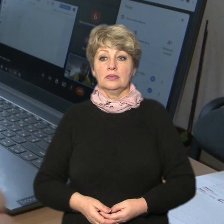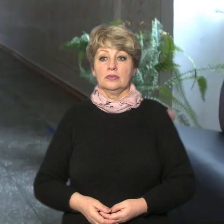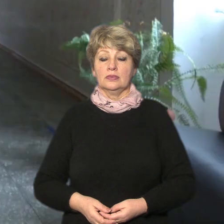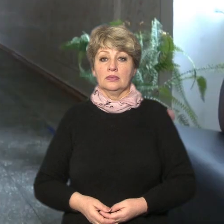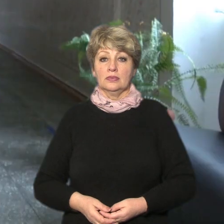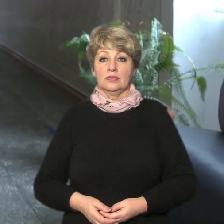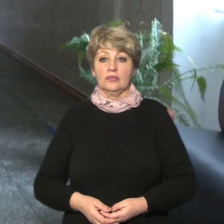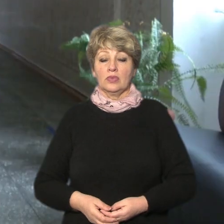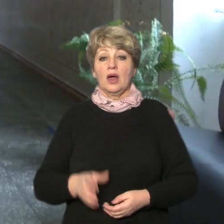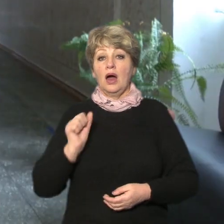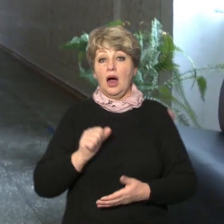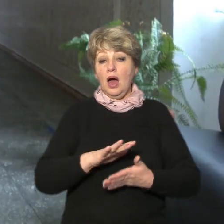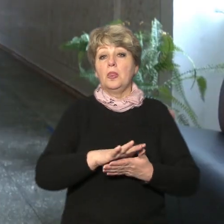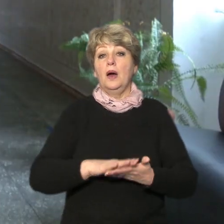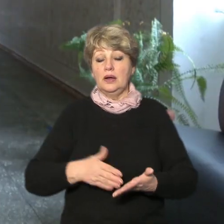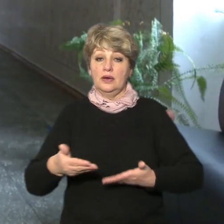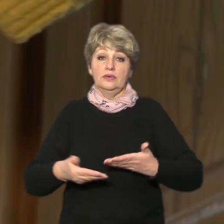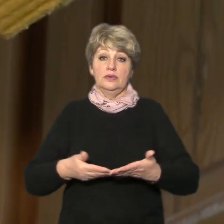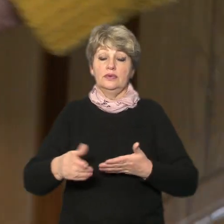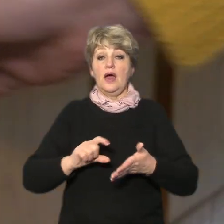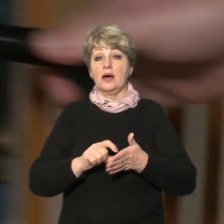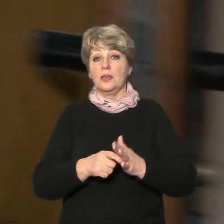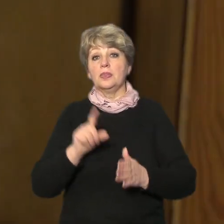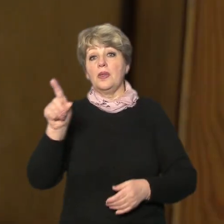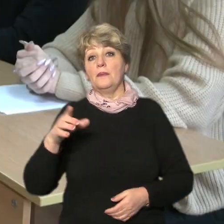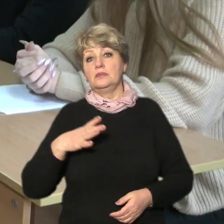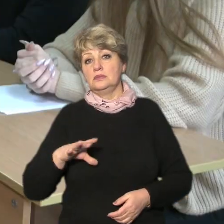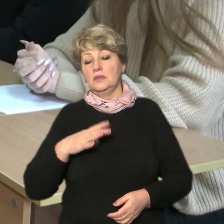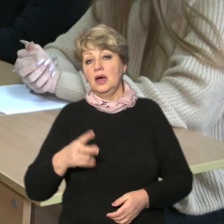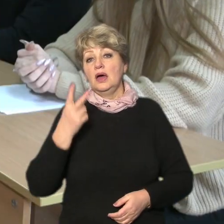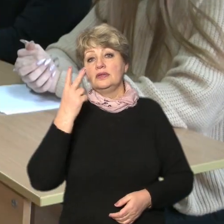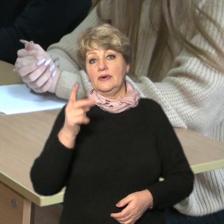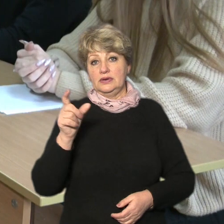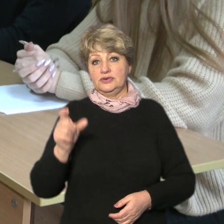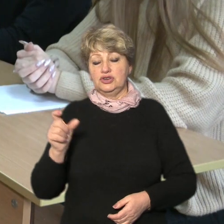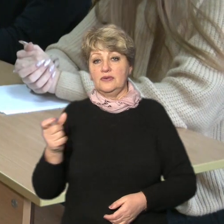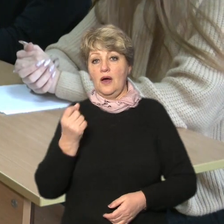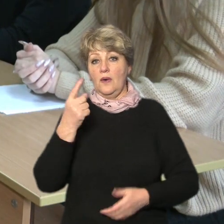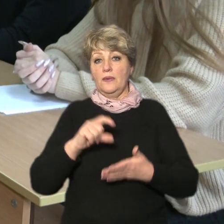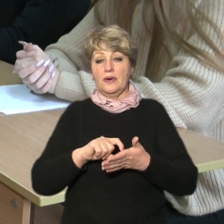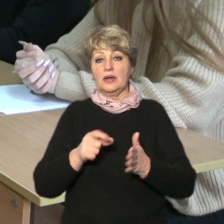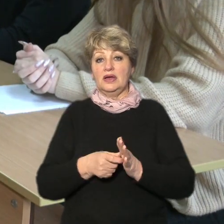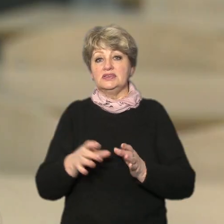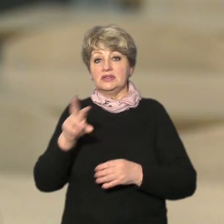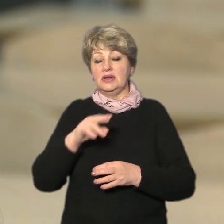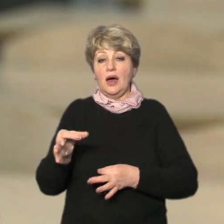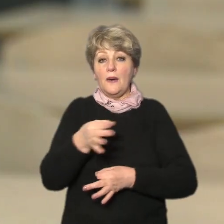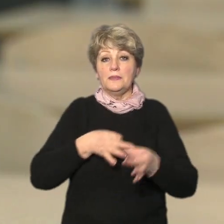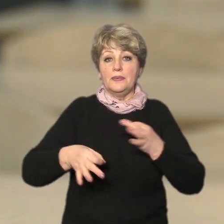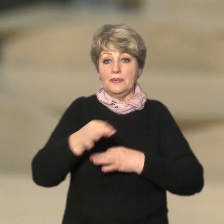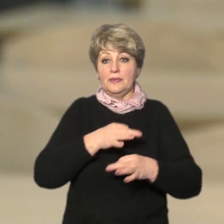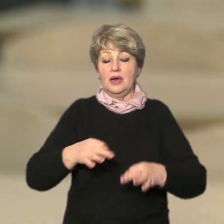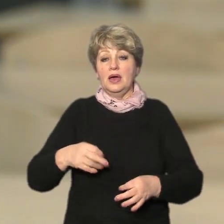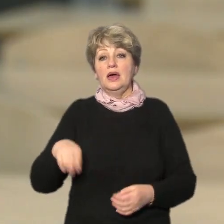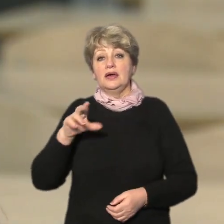кола А далі вчителька прямує до класу там на неї очікують двоє одинадцятикласників для консультації Дар'я цимбаліст математику обрала